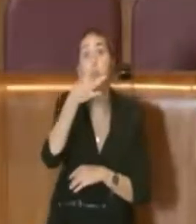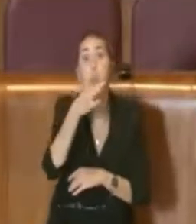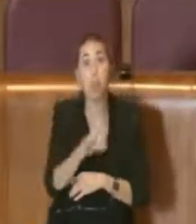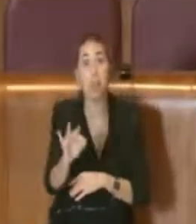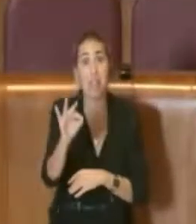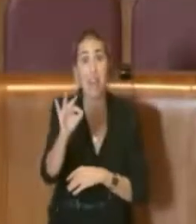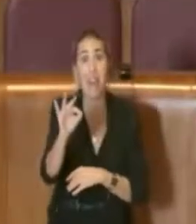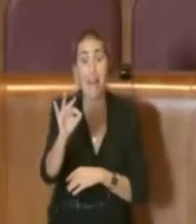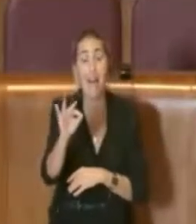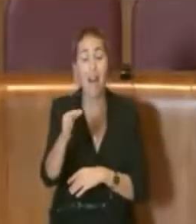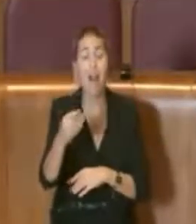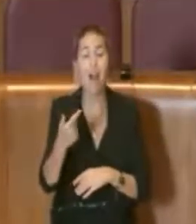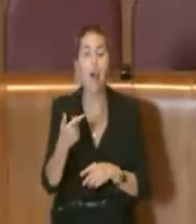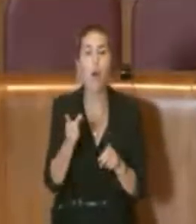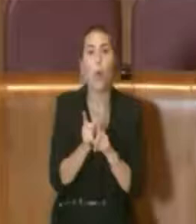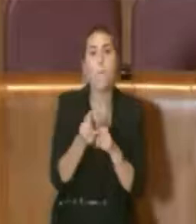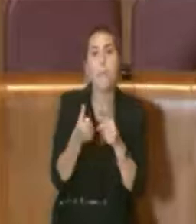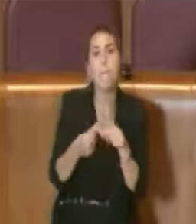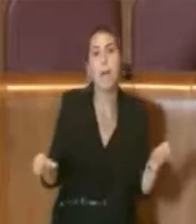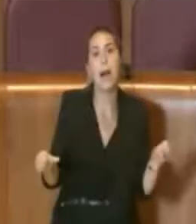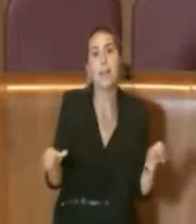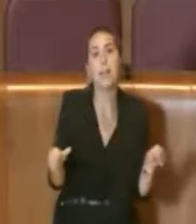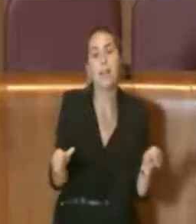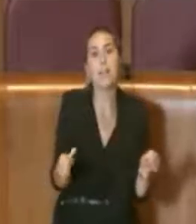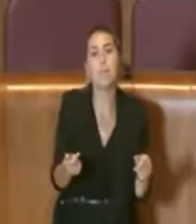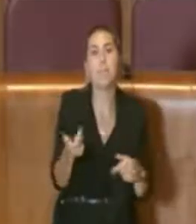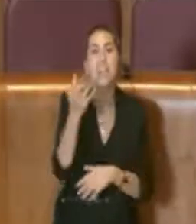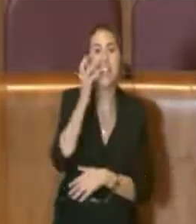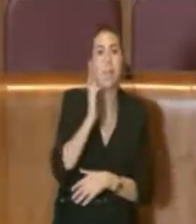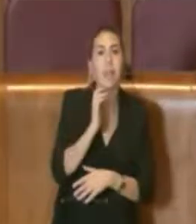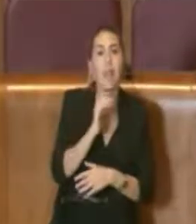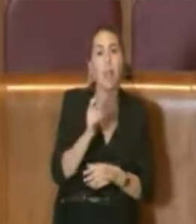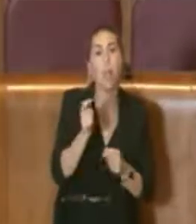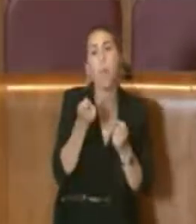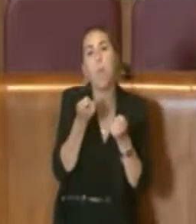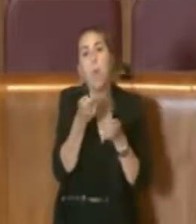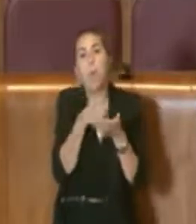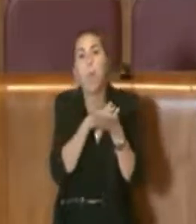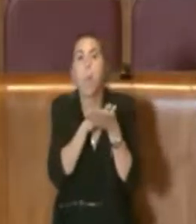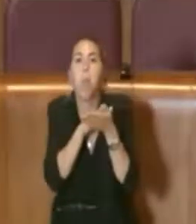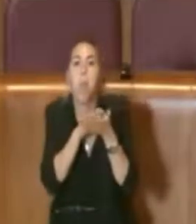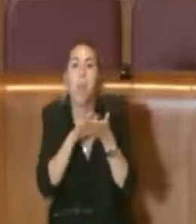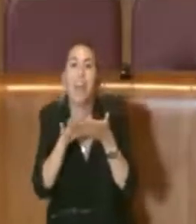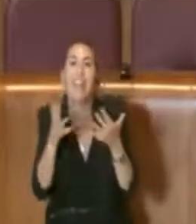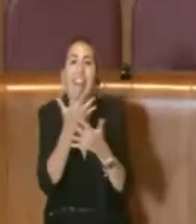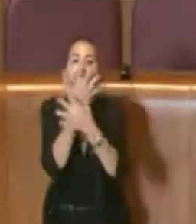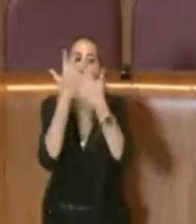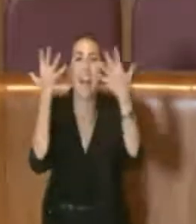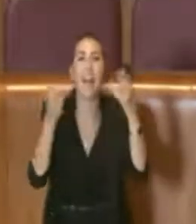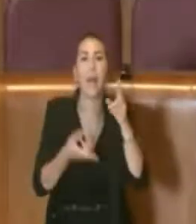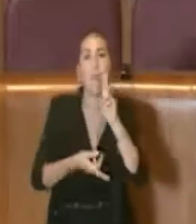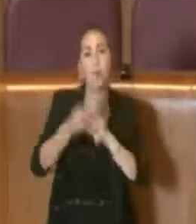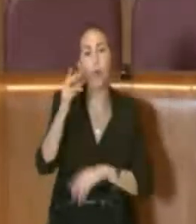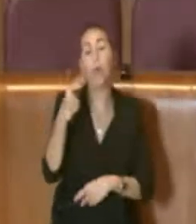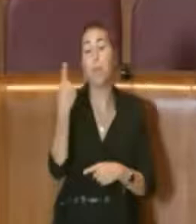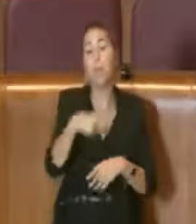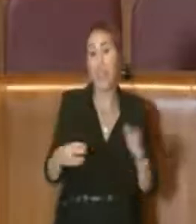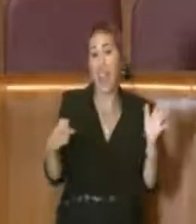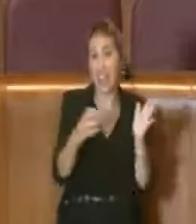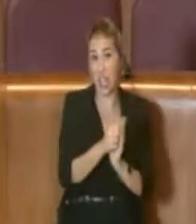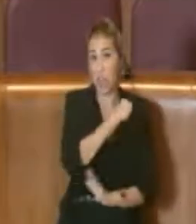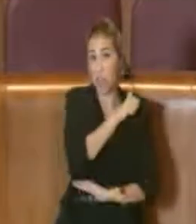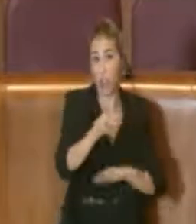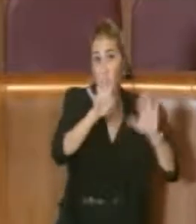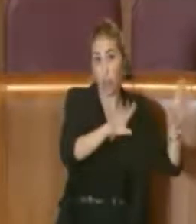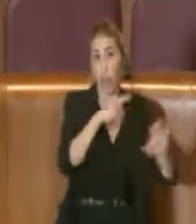contare su una situazione debitoria un po' più pulita. E quindi l'articolo 191 che ci